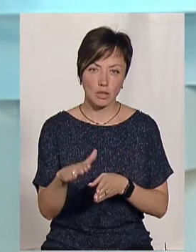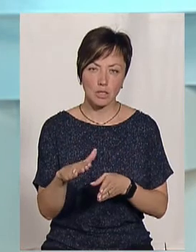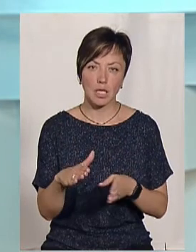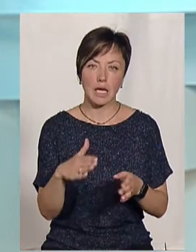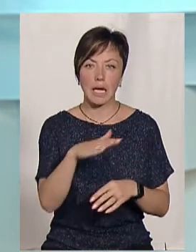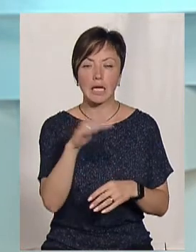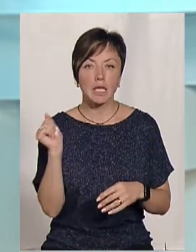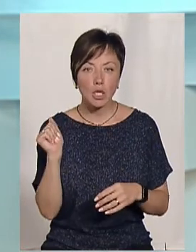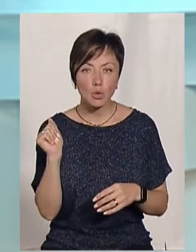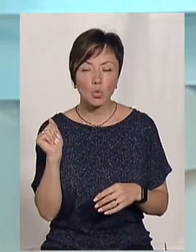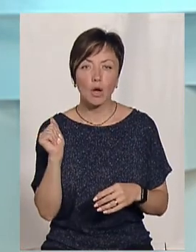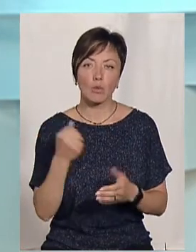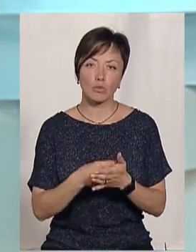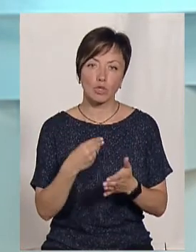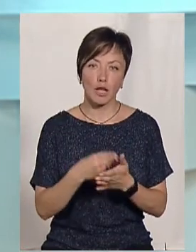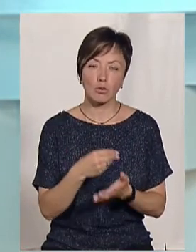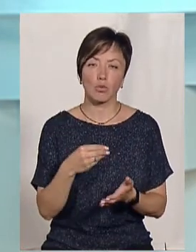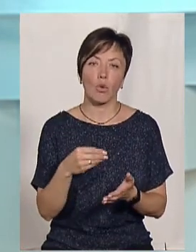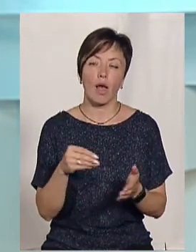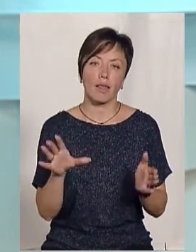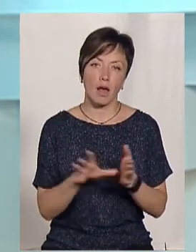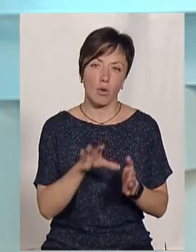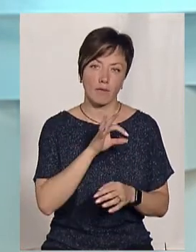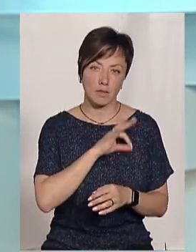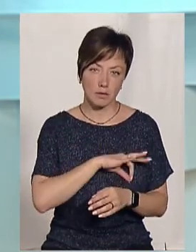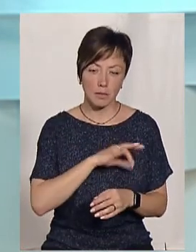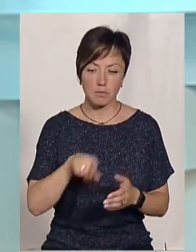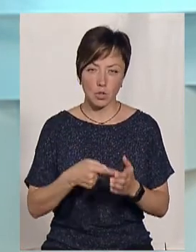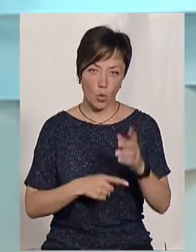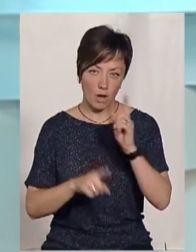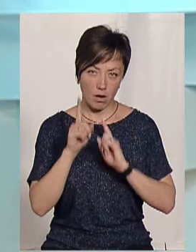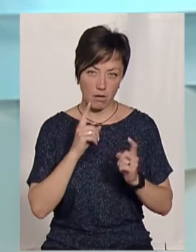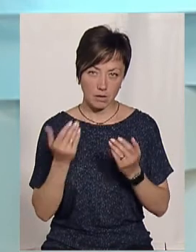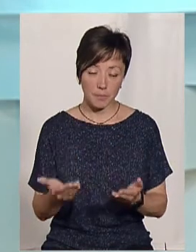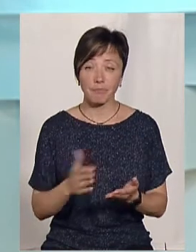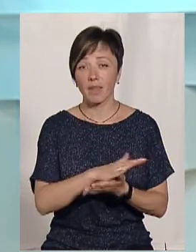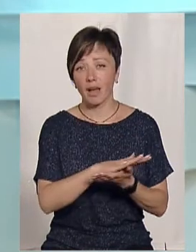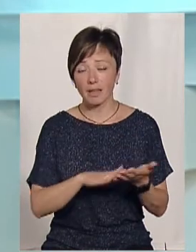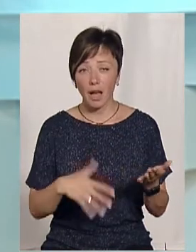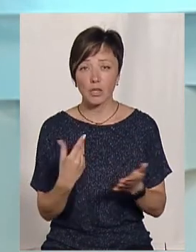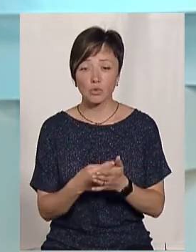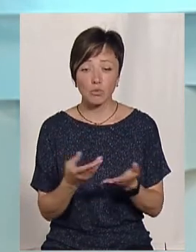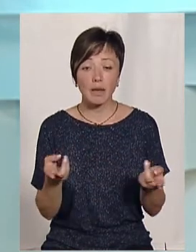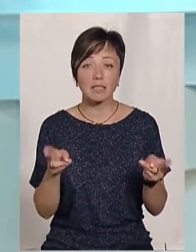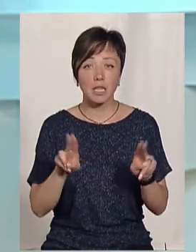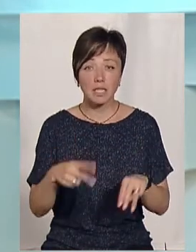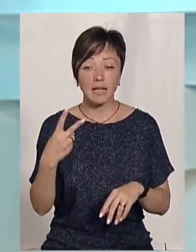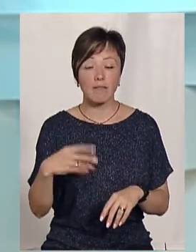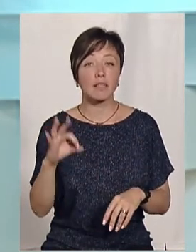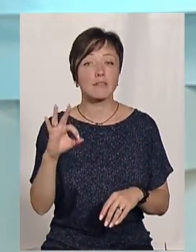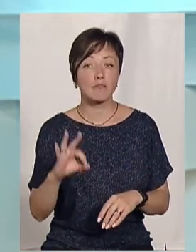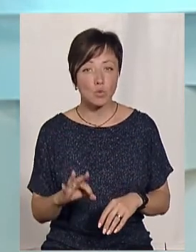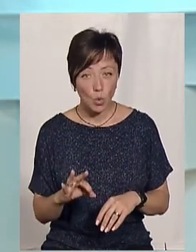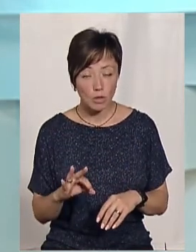того кредиту з бюджету Фонду енергоефективності, з бюджету Хмельницької міської ради. А далі та сума, яка залишиться – 20